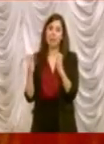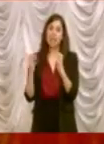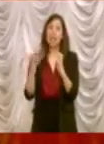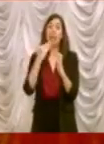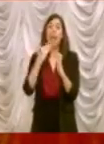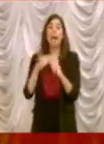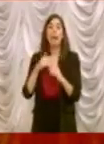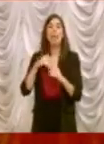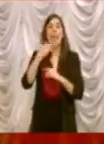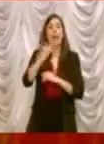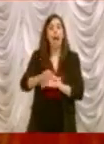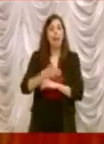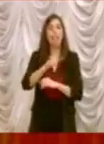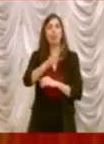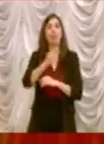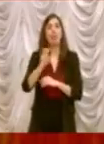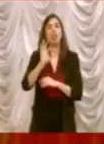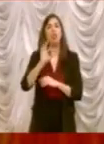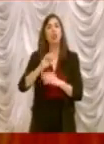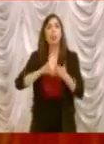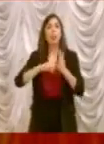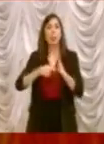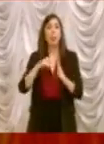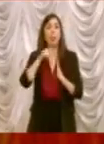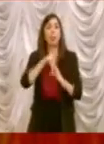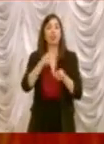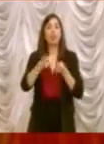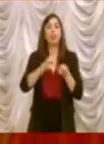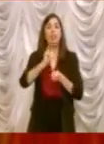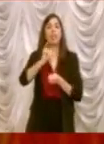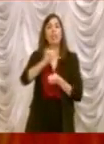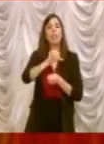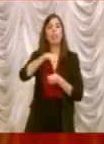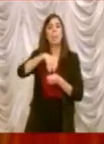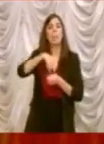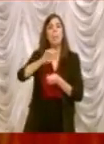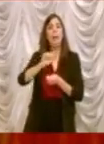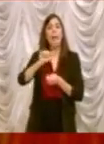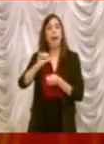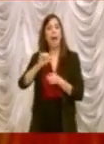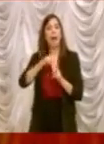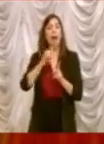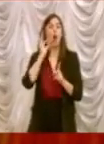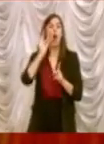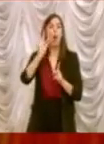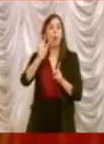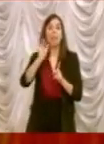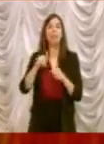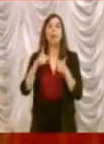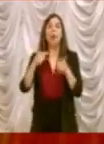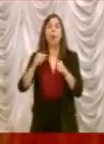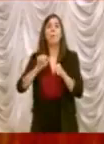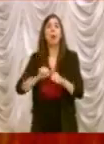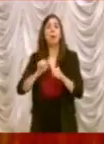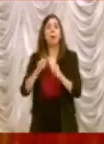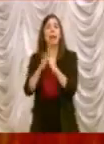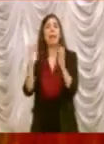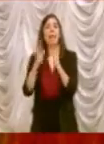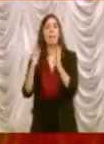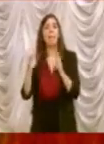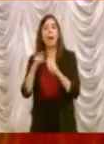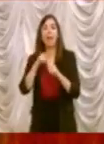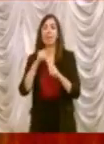250 milioni che saranno gestiti dall'ISMEA per facilitare l'accesso al credito delle imprese.